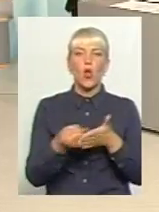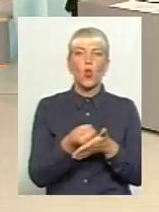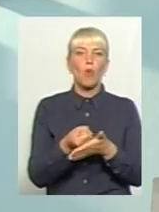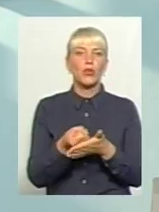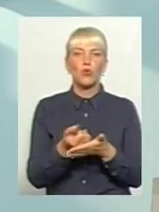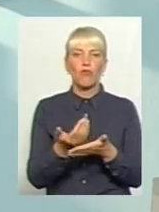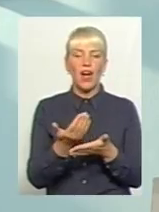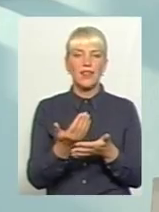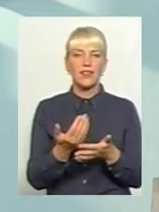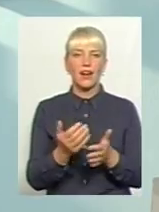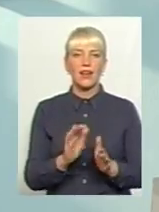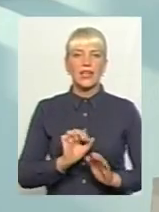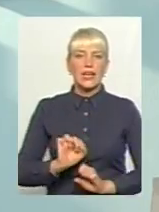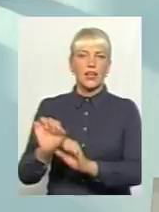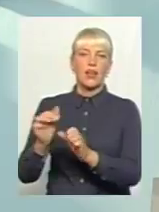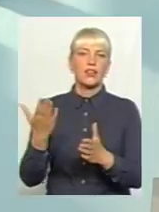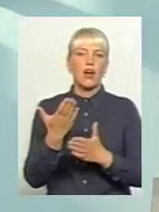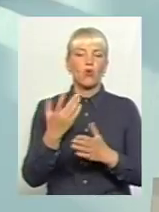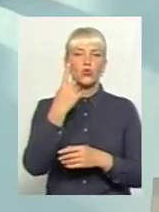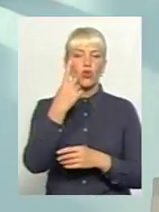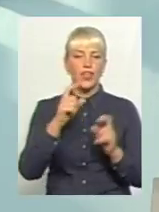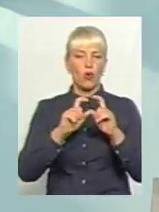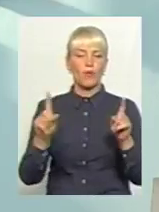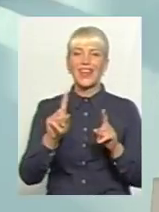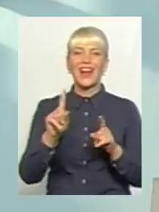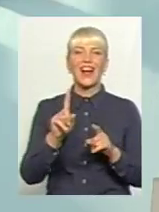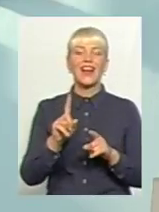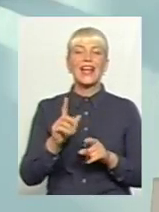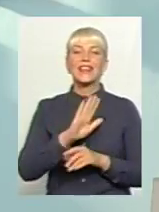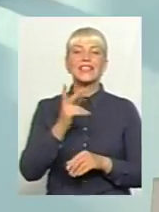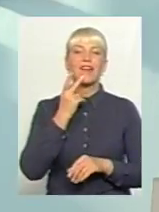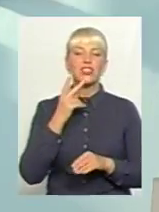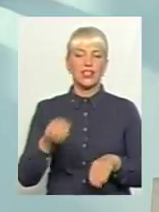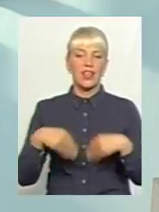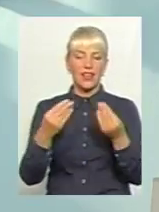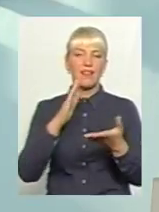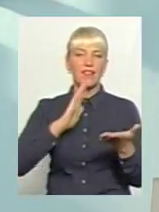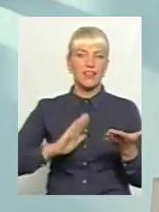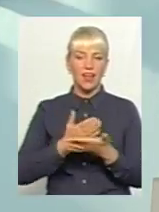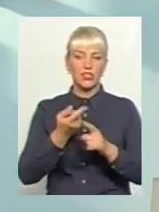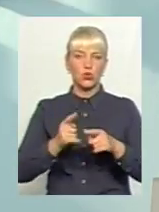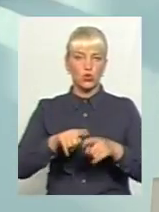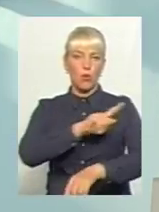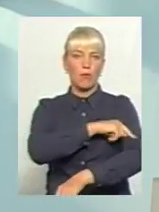компанії, яка не завжди якісно надається медичну допомогу, було